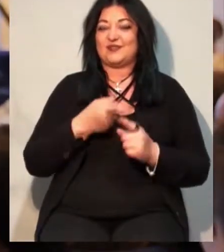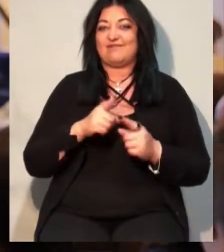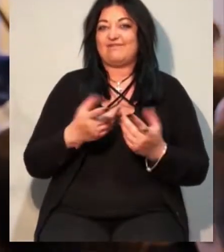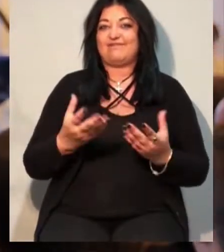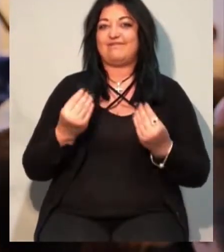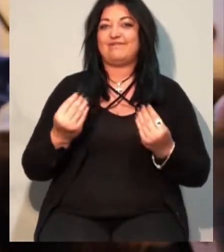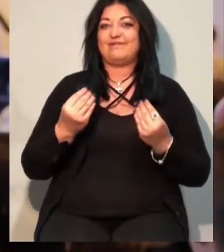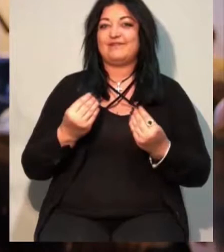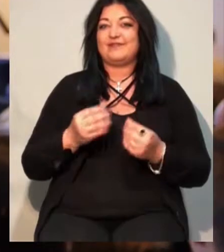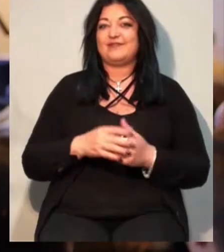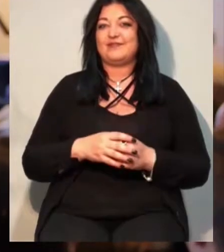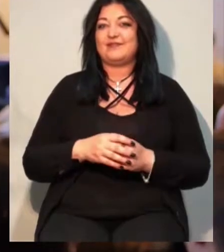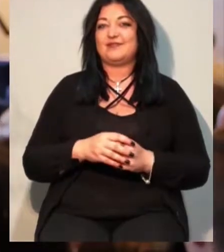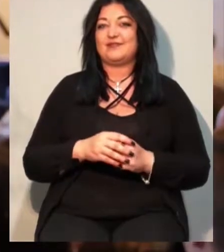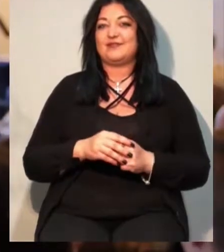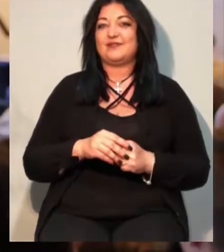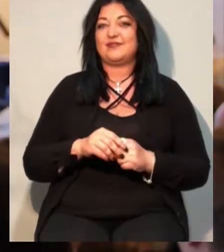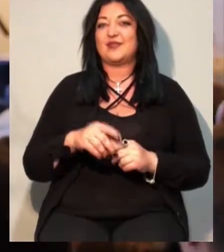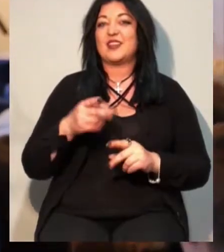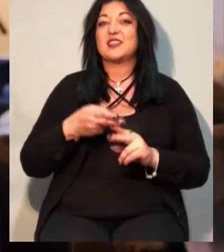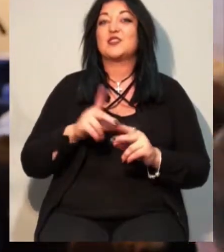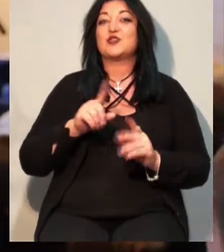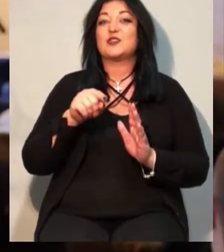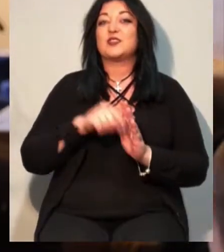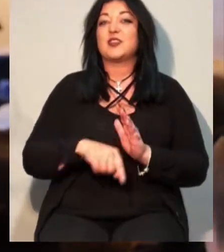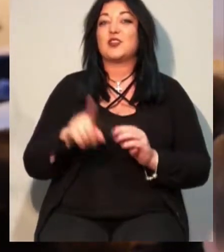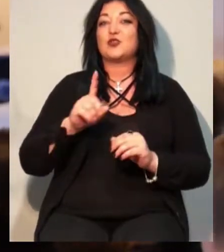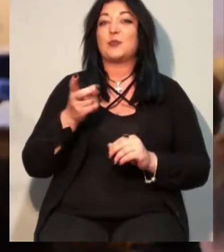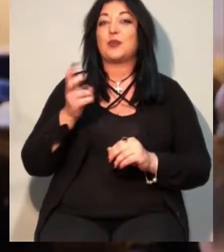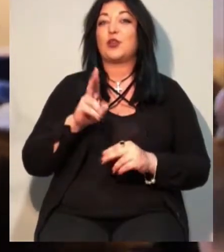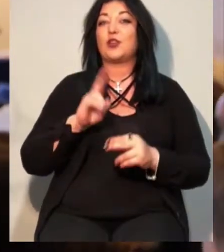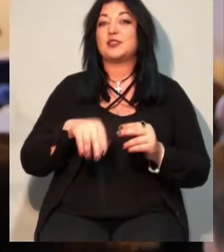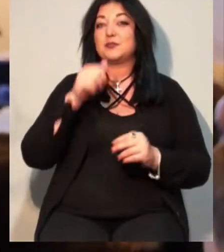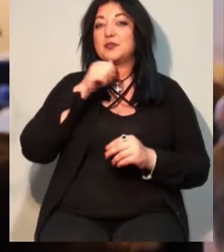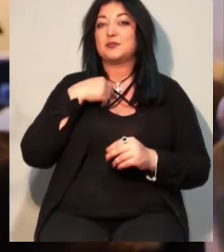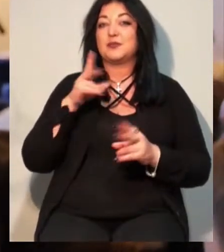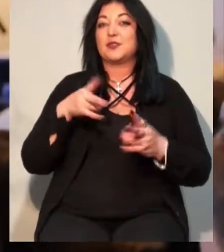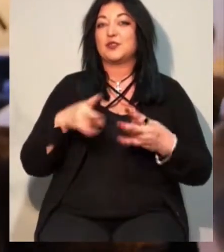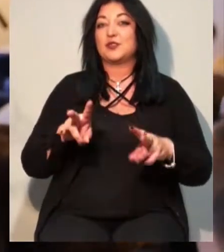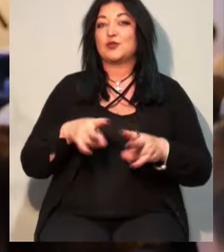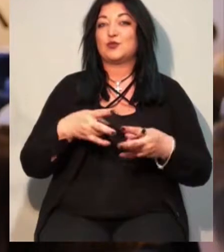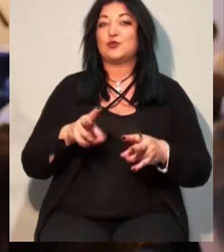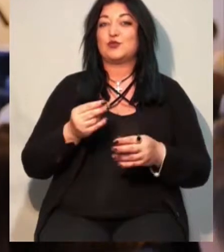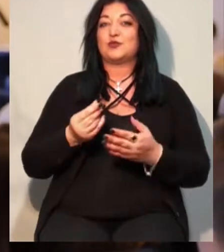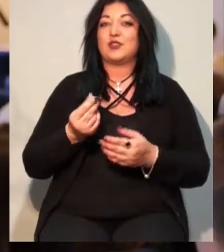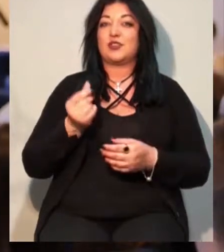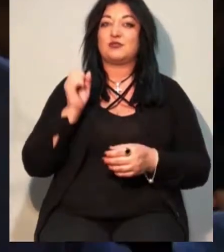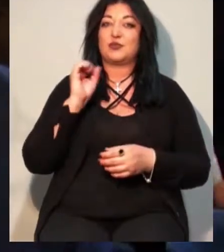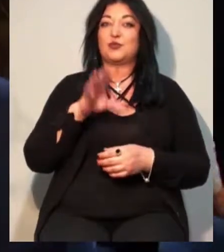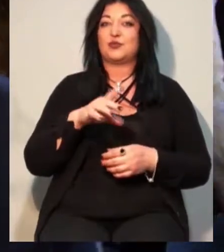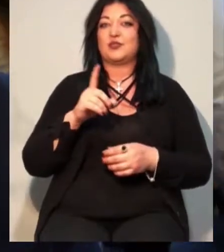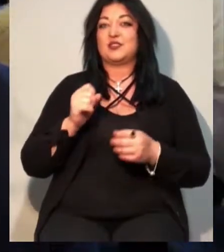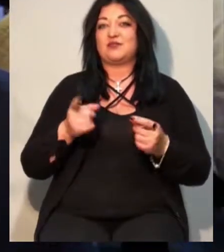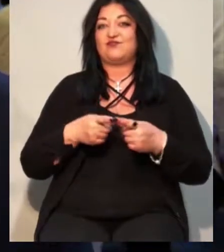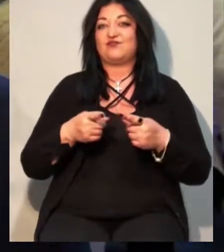Що для мене це значить? Для мене це значить, що прийде кінець місяця, і мені не треба буде якійсь теті віддавати певенну суму грошей за те, що я знімаю в жильок.